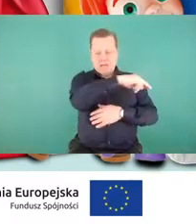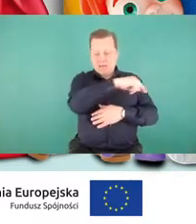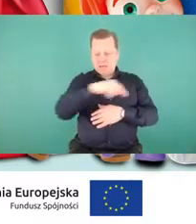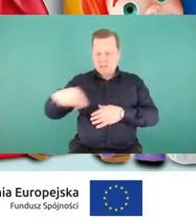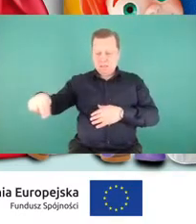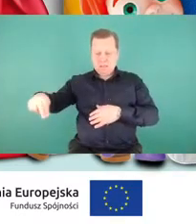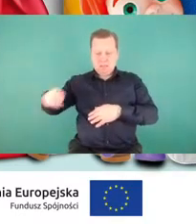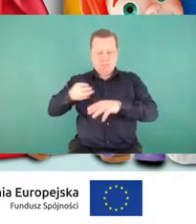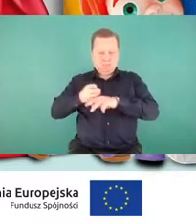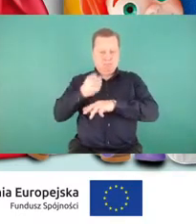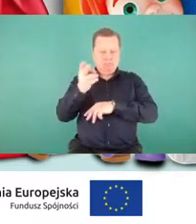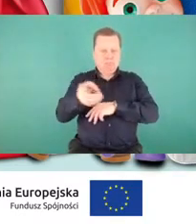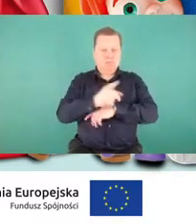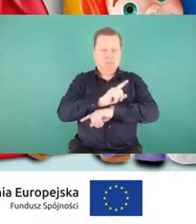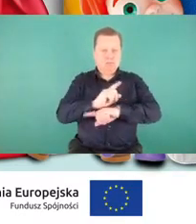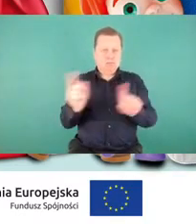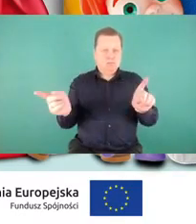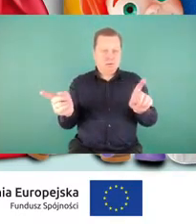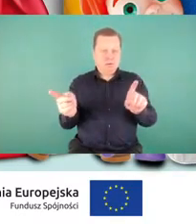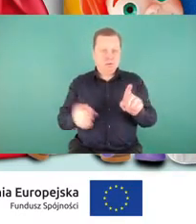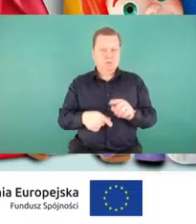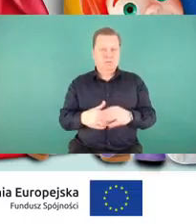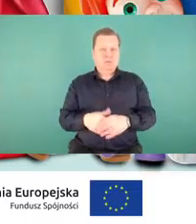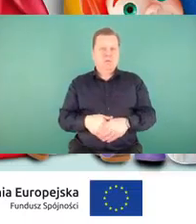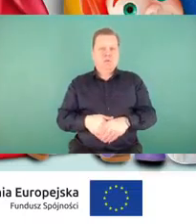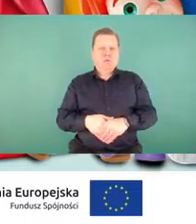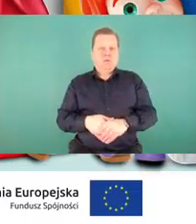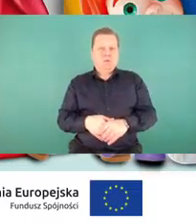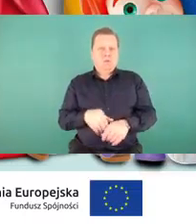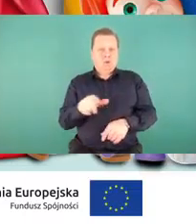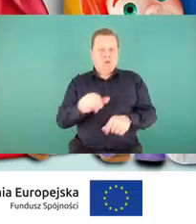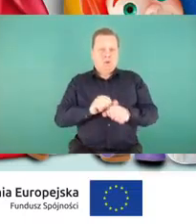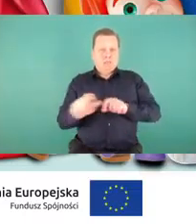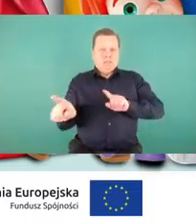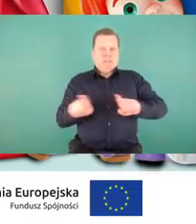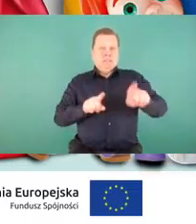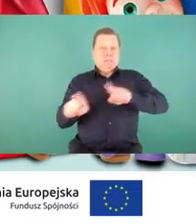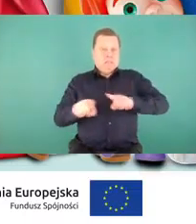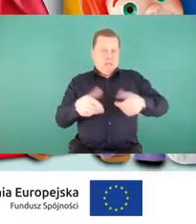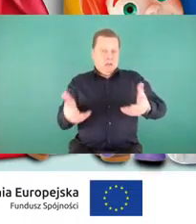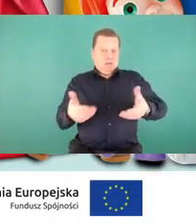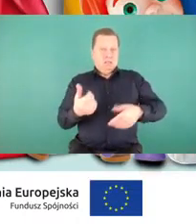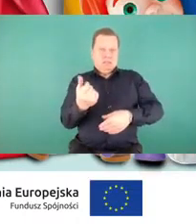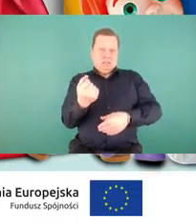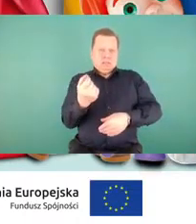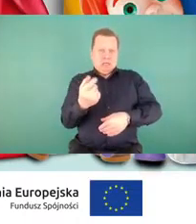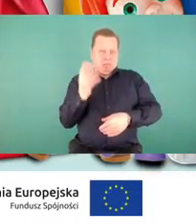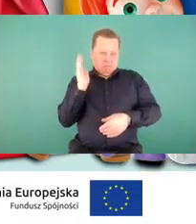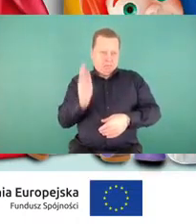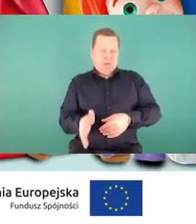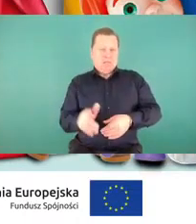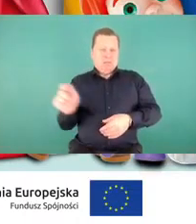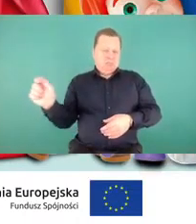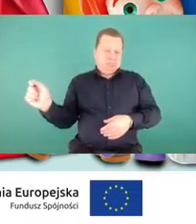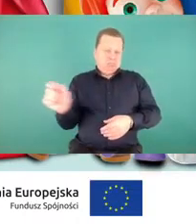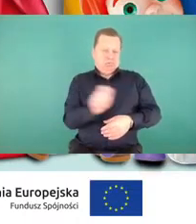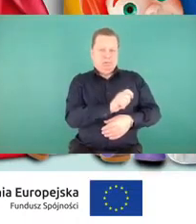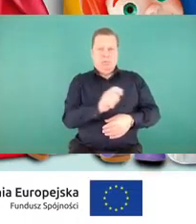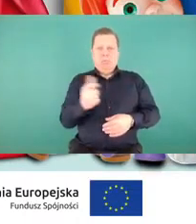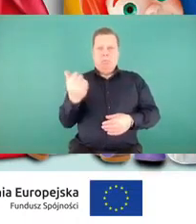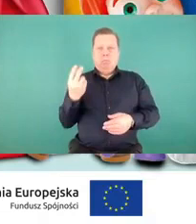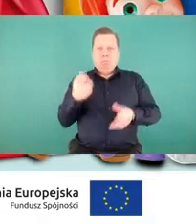względu na to, że jest to właśnie taki znak, sygnał, że za chwilę przejedzie pociąg.